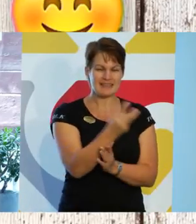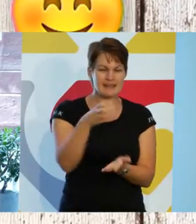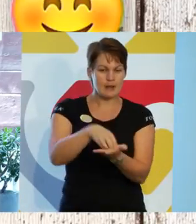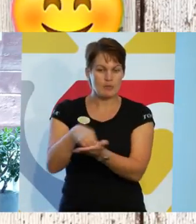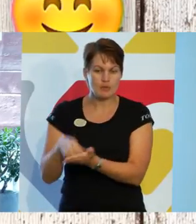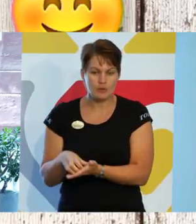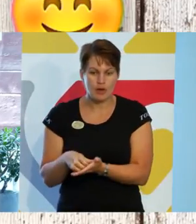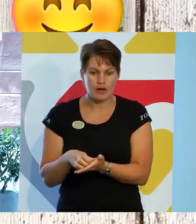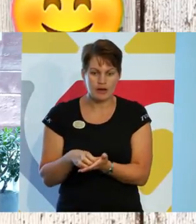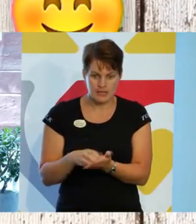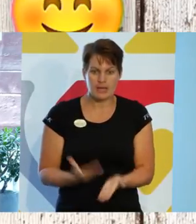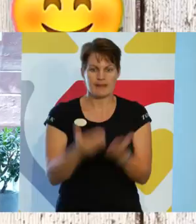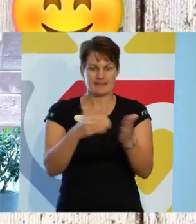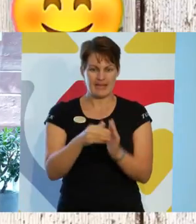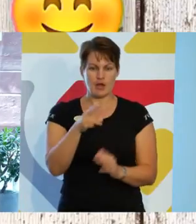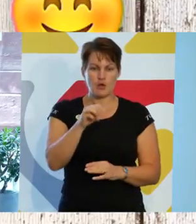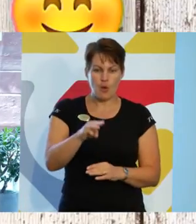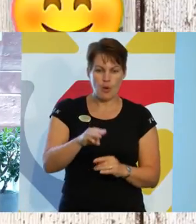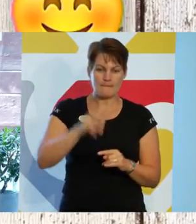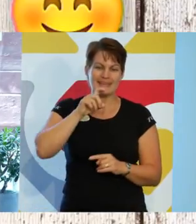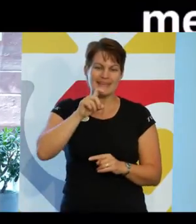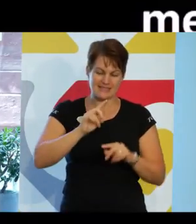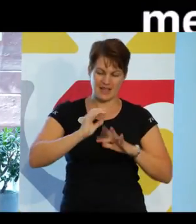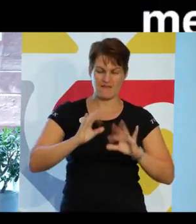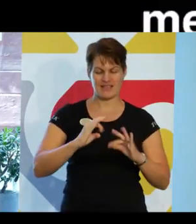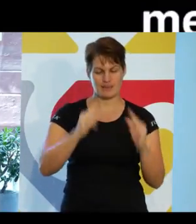enormt kritisk verksamhetsutveckling.